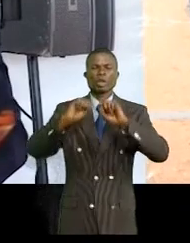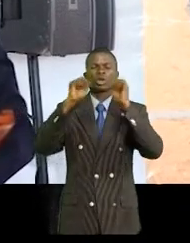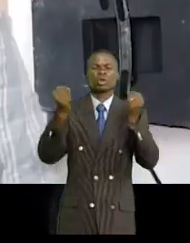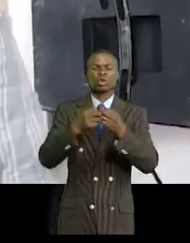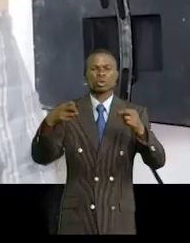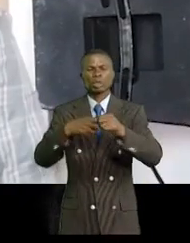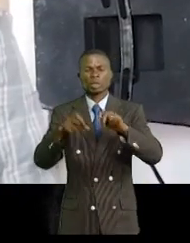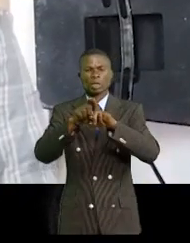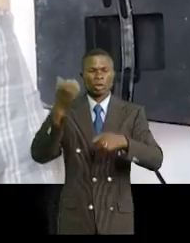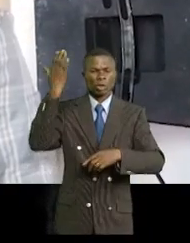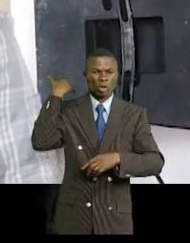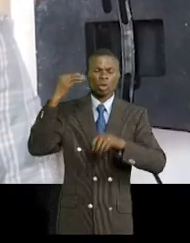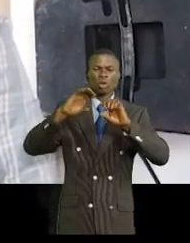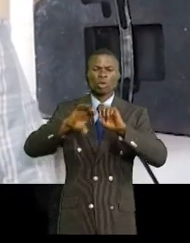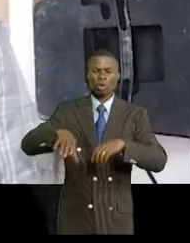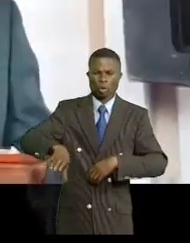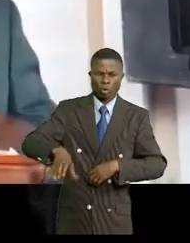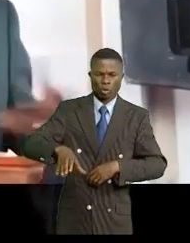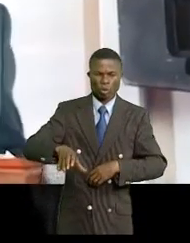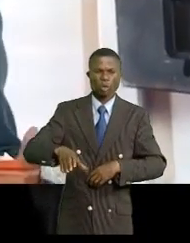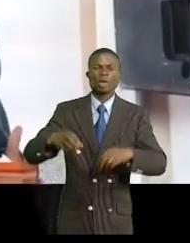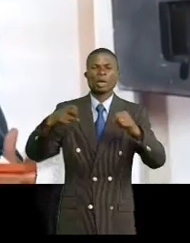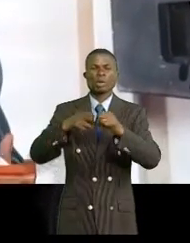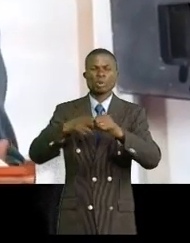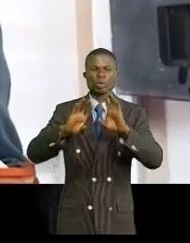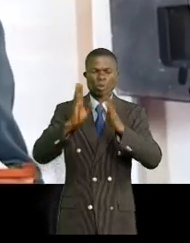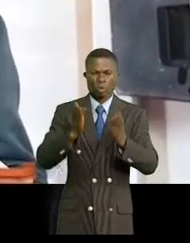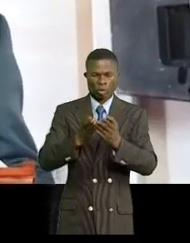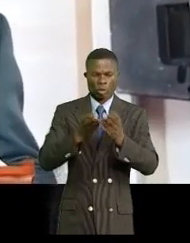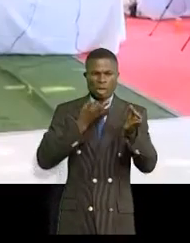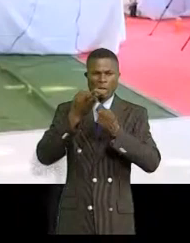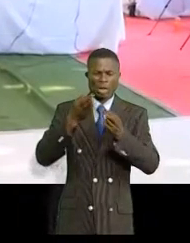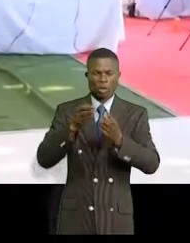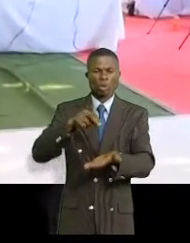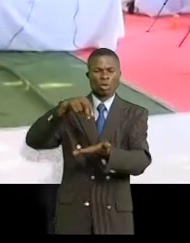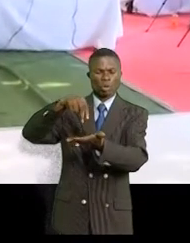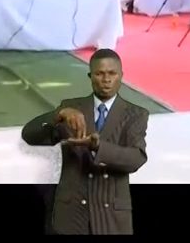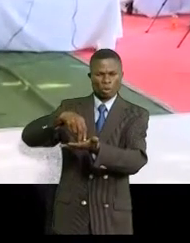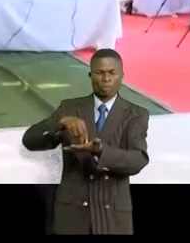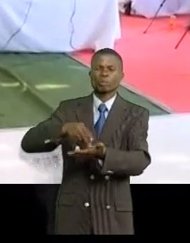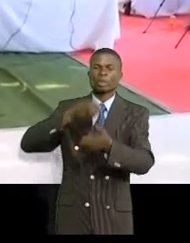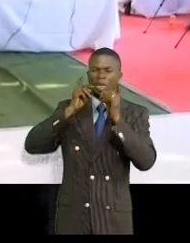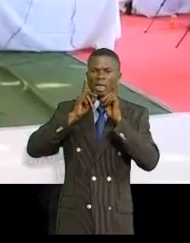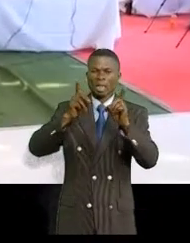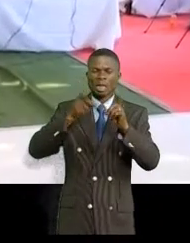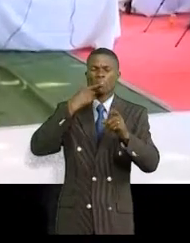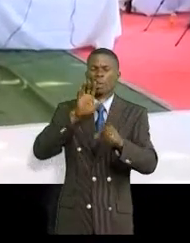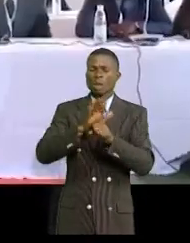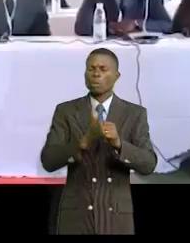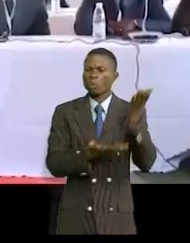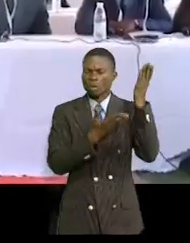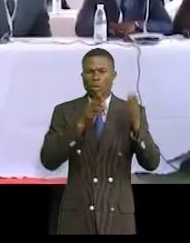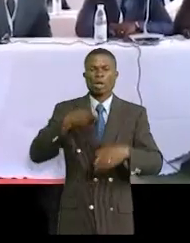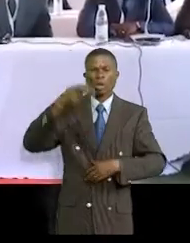ainsi que le chef des divisions provinciales des hydrocarbures se sont succédés à la tribune pour parler des potentiels du Haut-Katanga